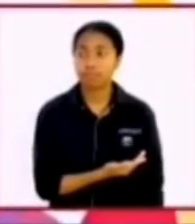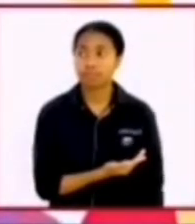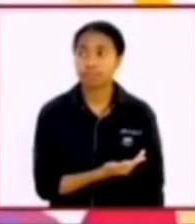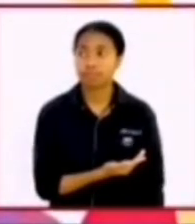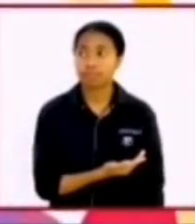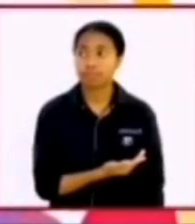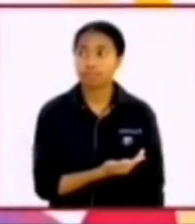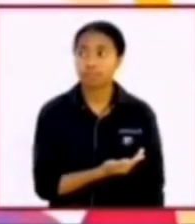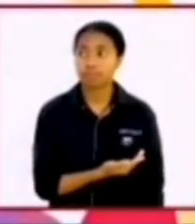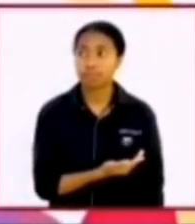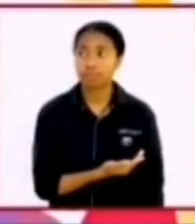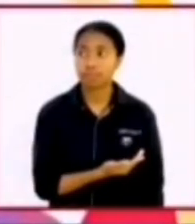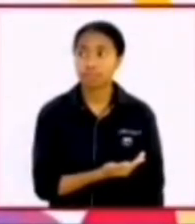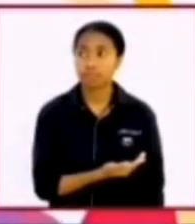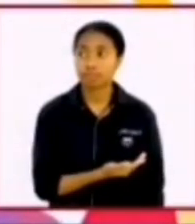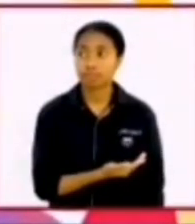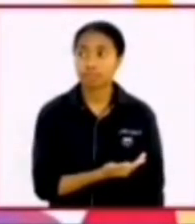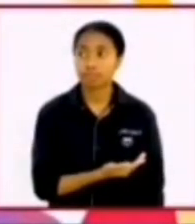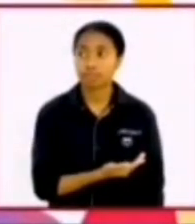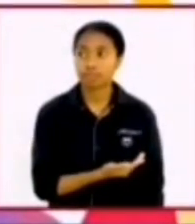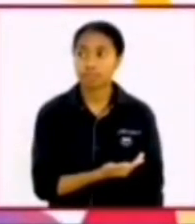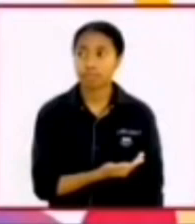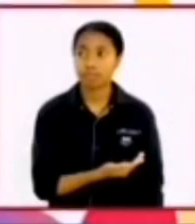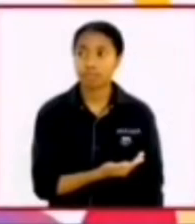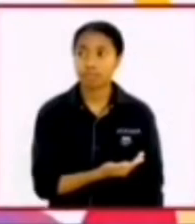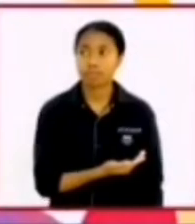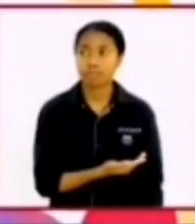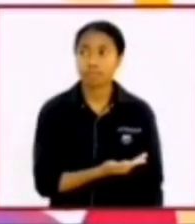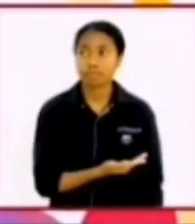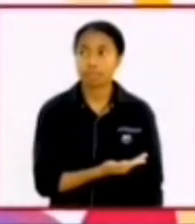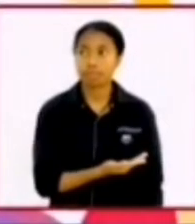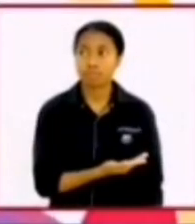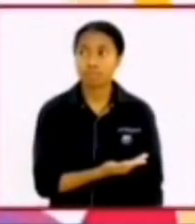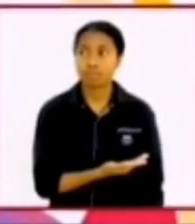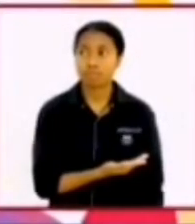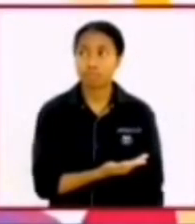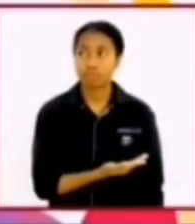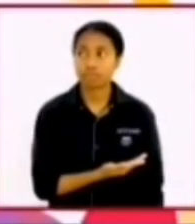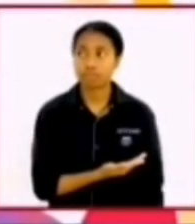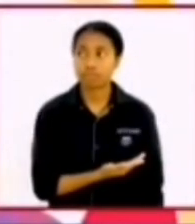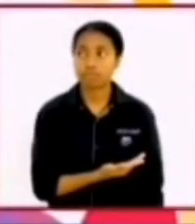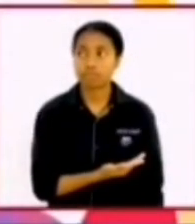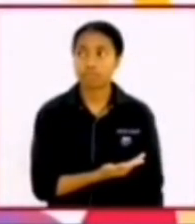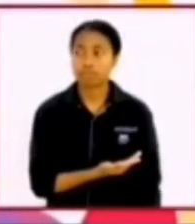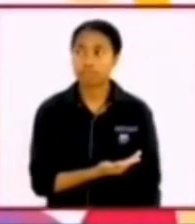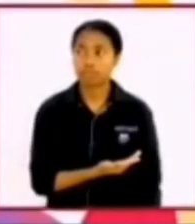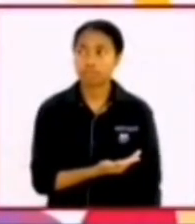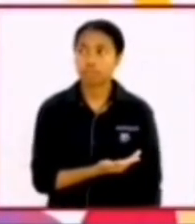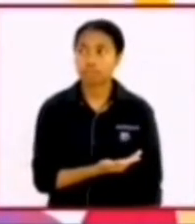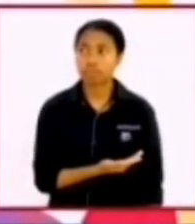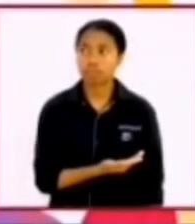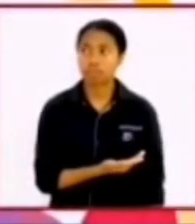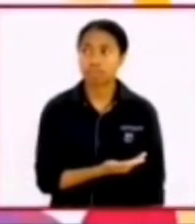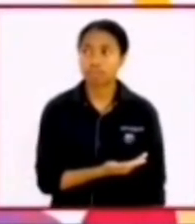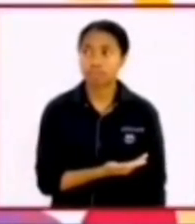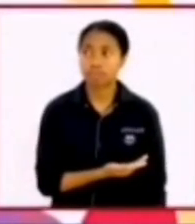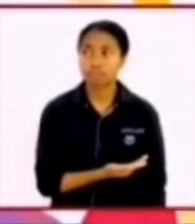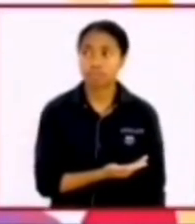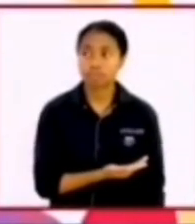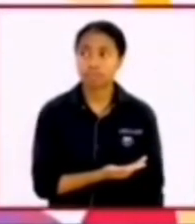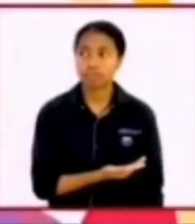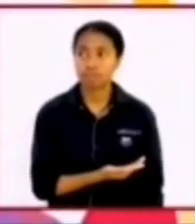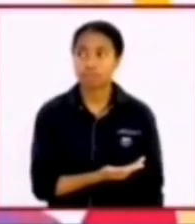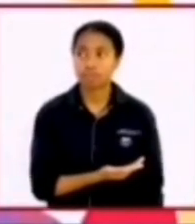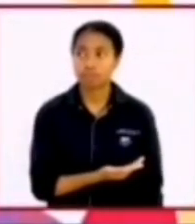33 juta dolar tergantung di tangan siapa baseball dalam tanganku berharga 6 dolar baseball dalam tangan Mark McGuire